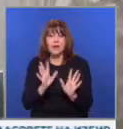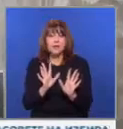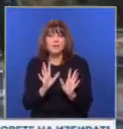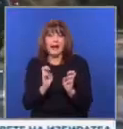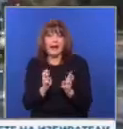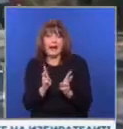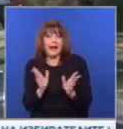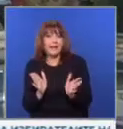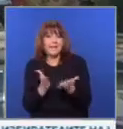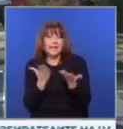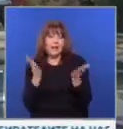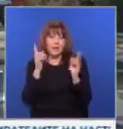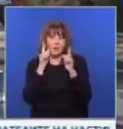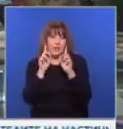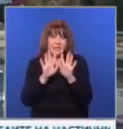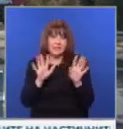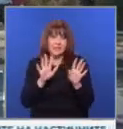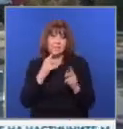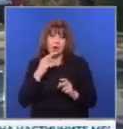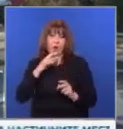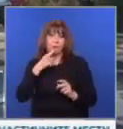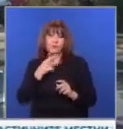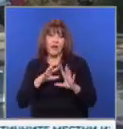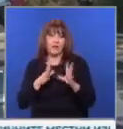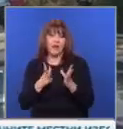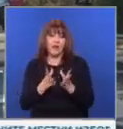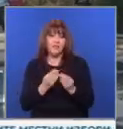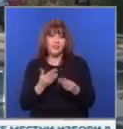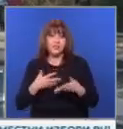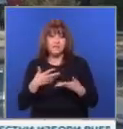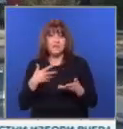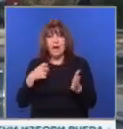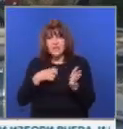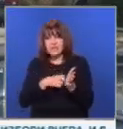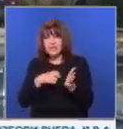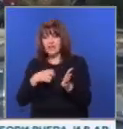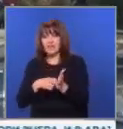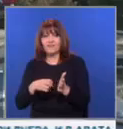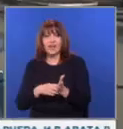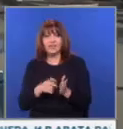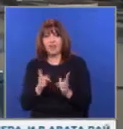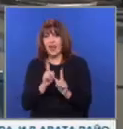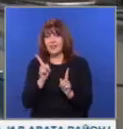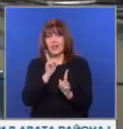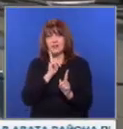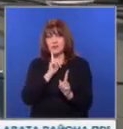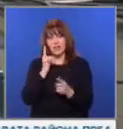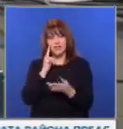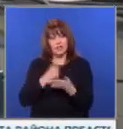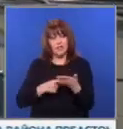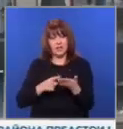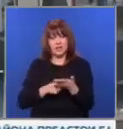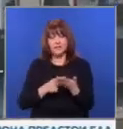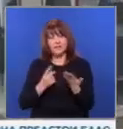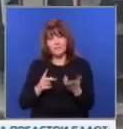Отговаряме на всички изискане. Имаме всички сертификати. Не е човешка грешка. Тепърва разследващите